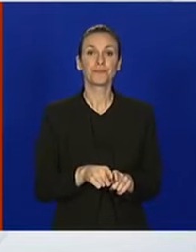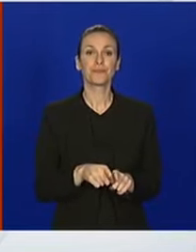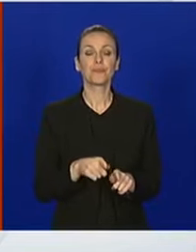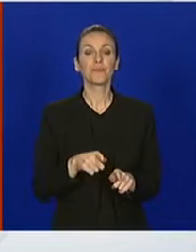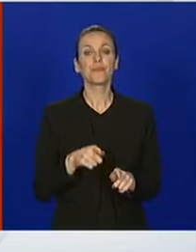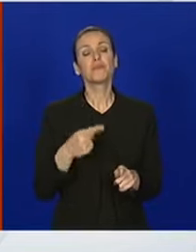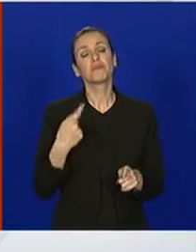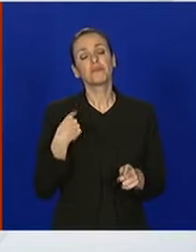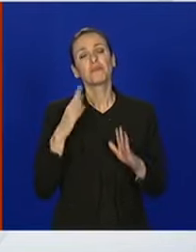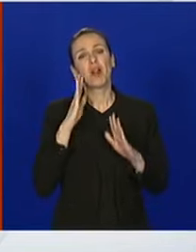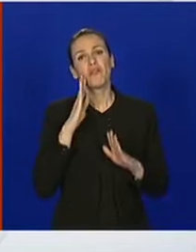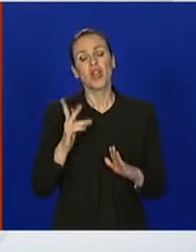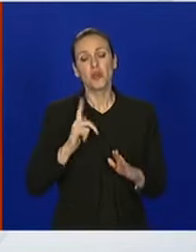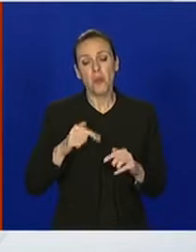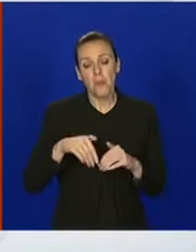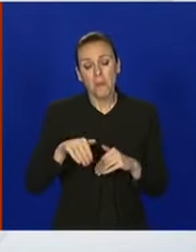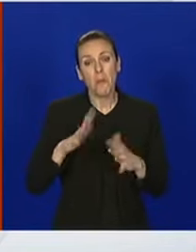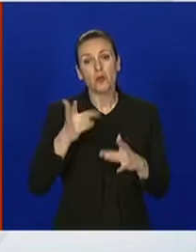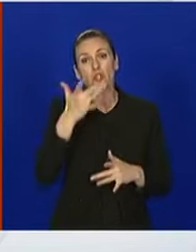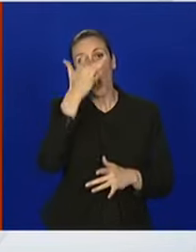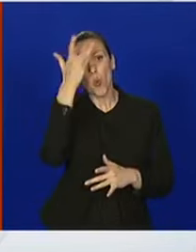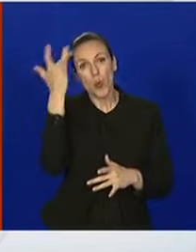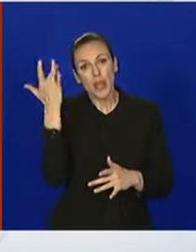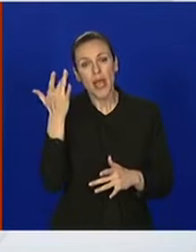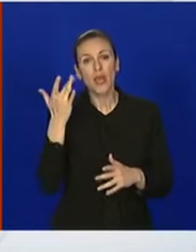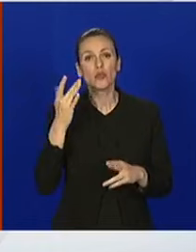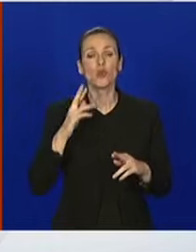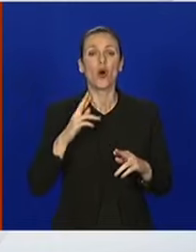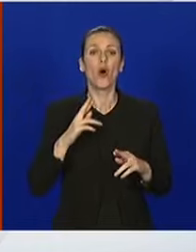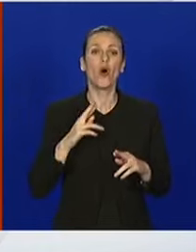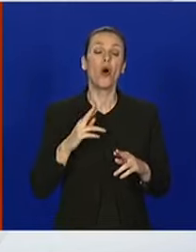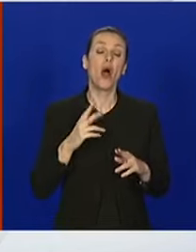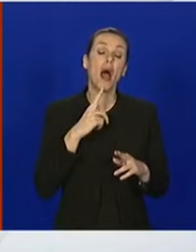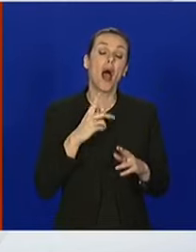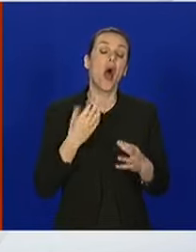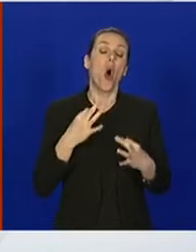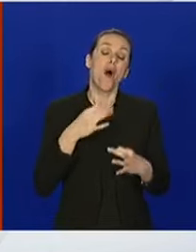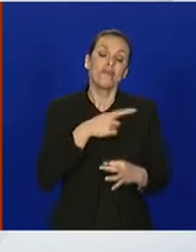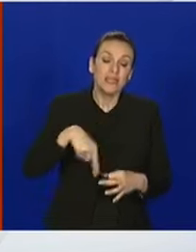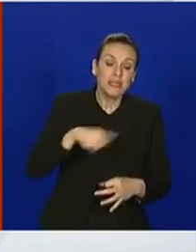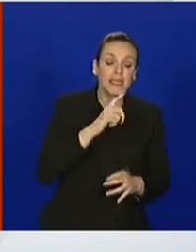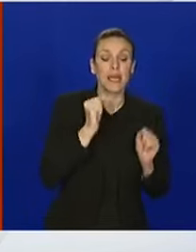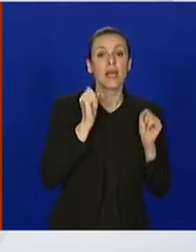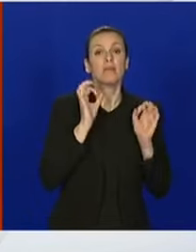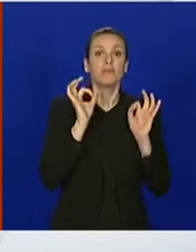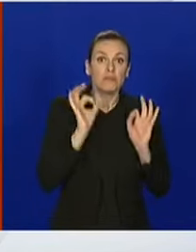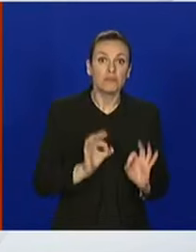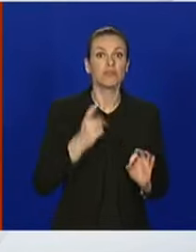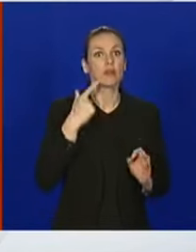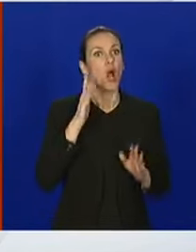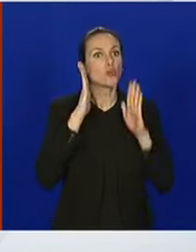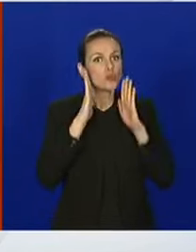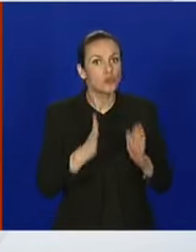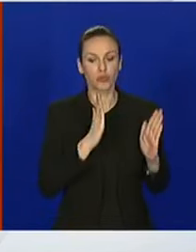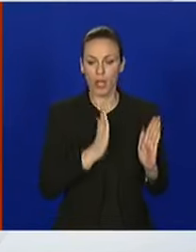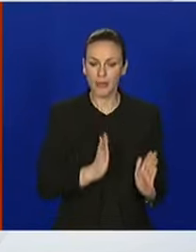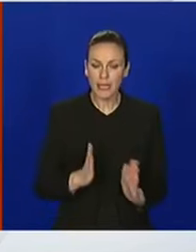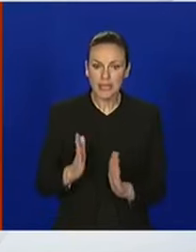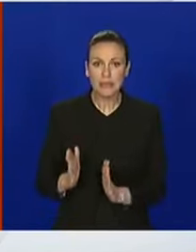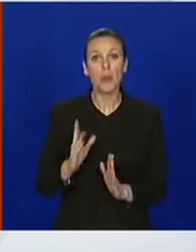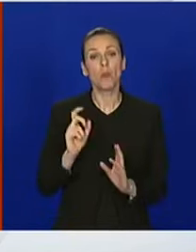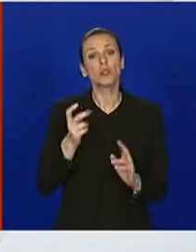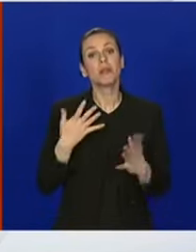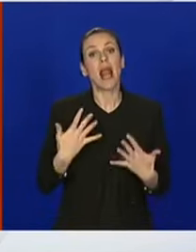Zaočekivati je da će možda ljeto biti malo, ako se budemo disciplinirano ponašali, lakše,